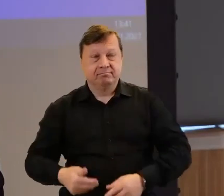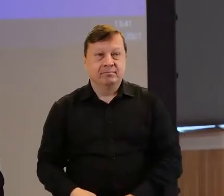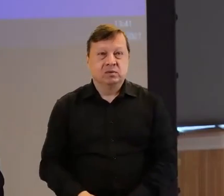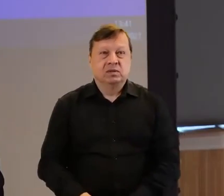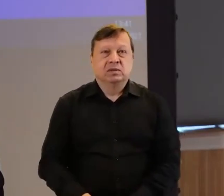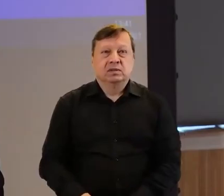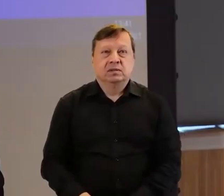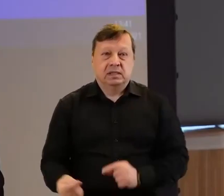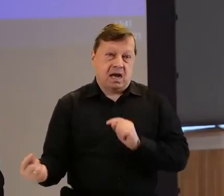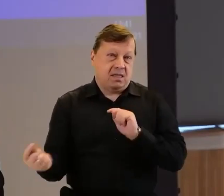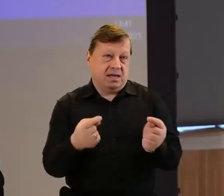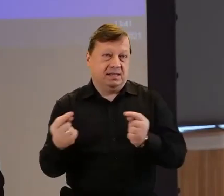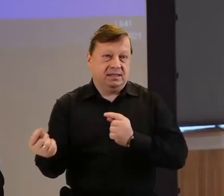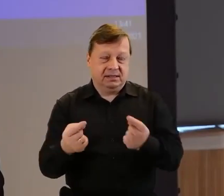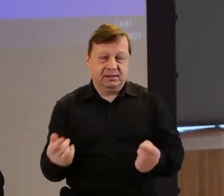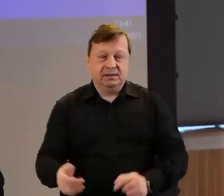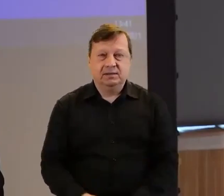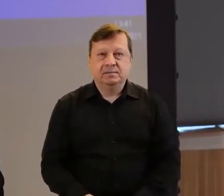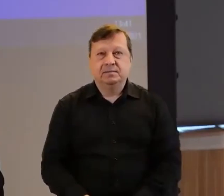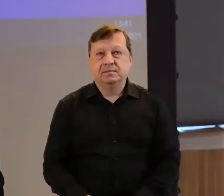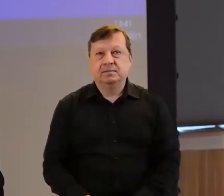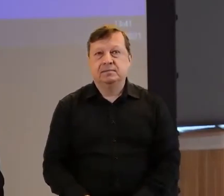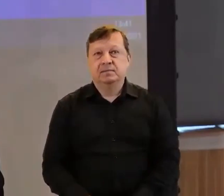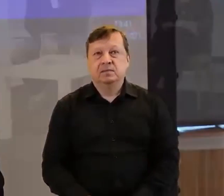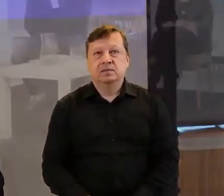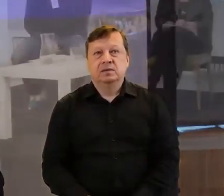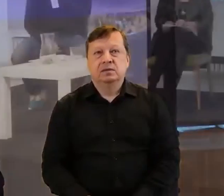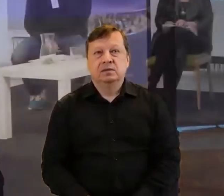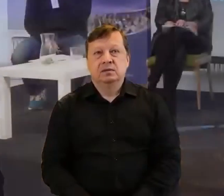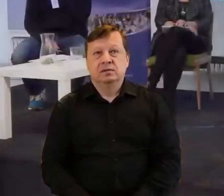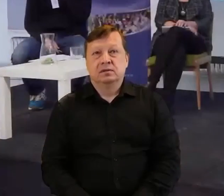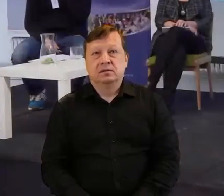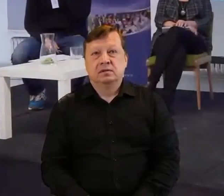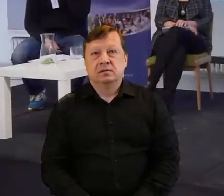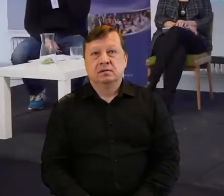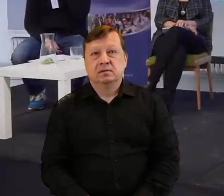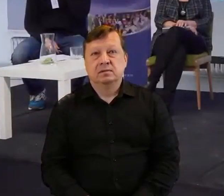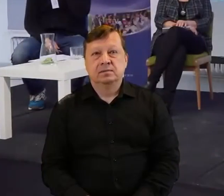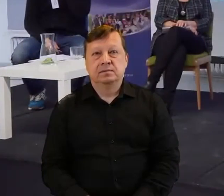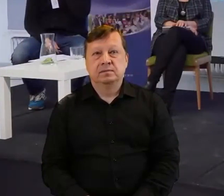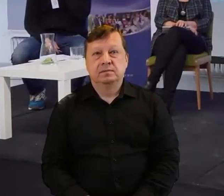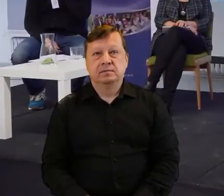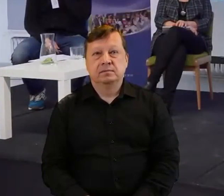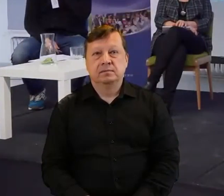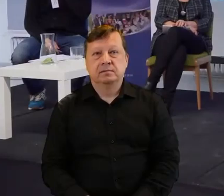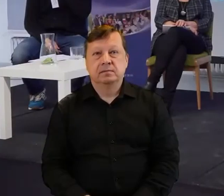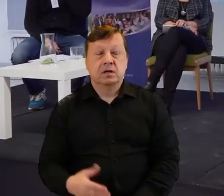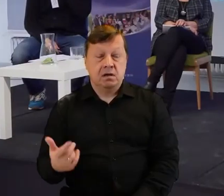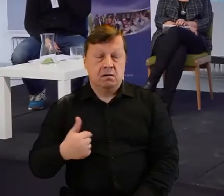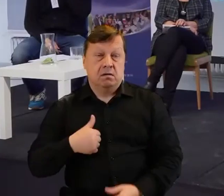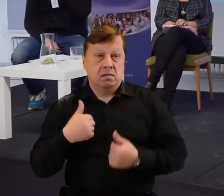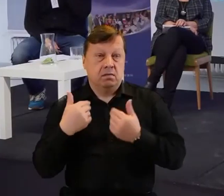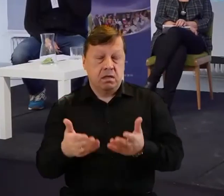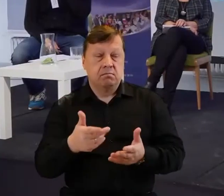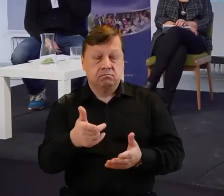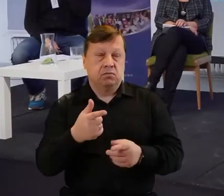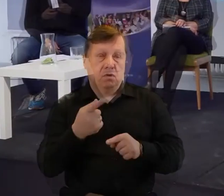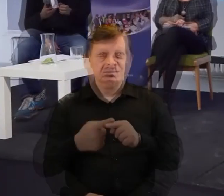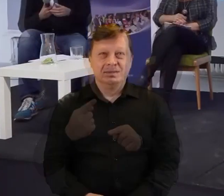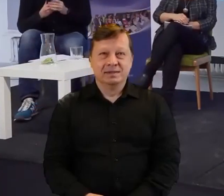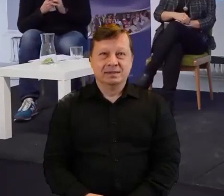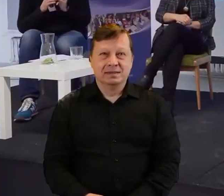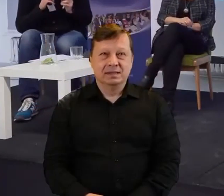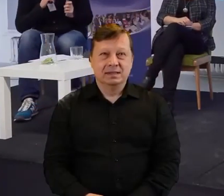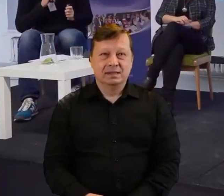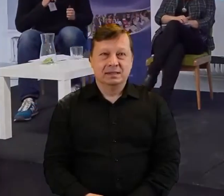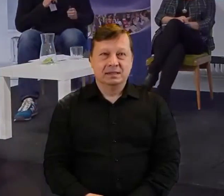do dyskusji, więc dam wam chwilę do wypowiedzenia się, jak to widzicie, a potem w sali.